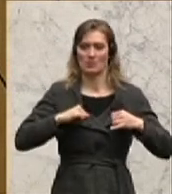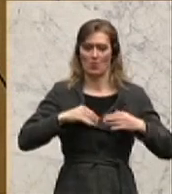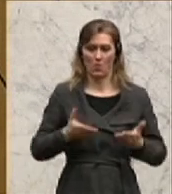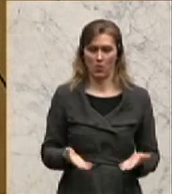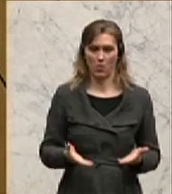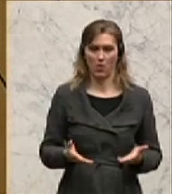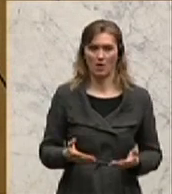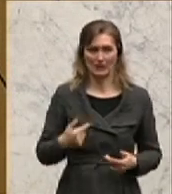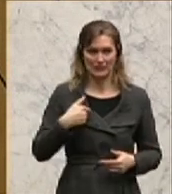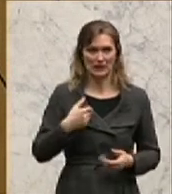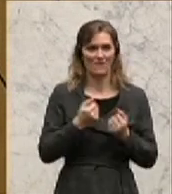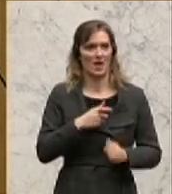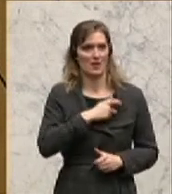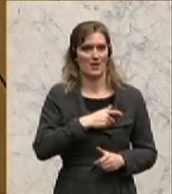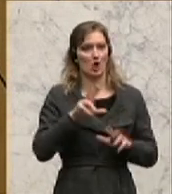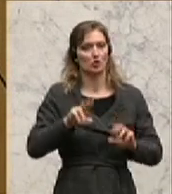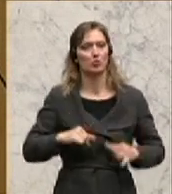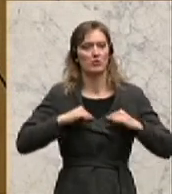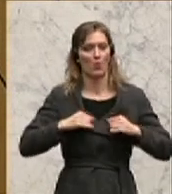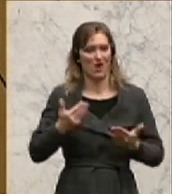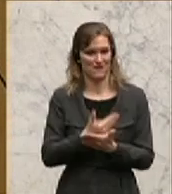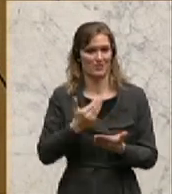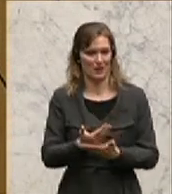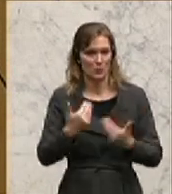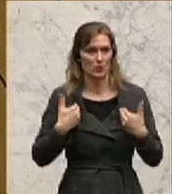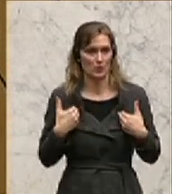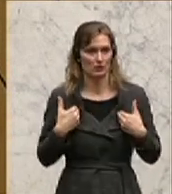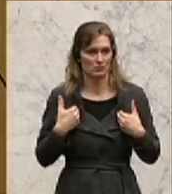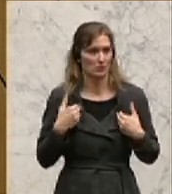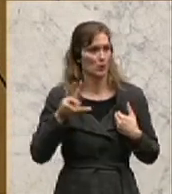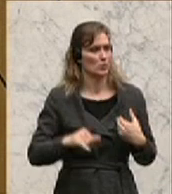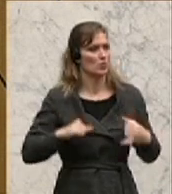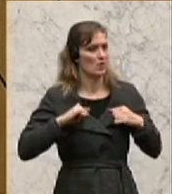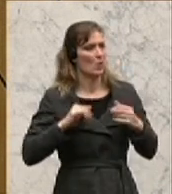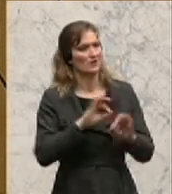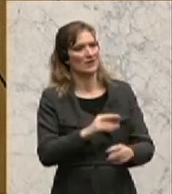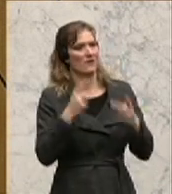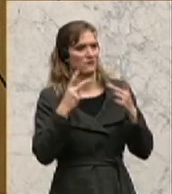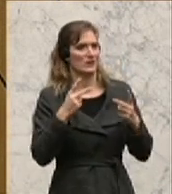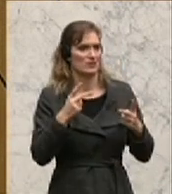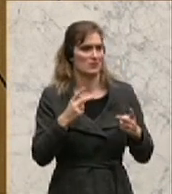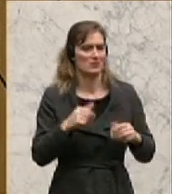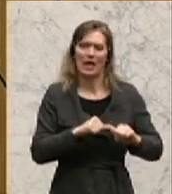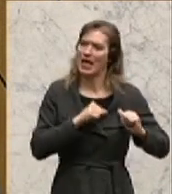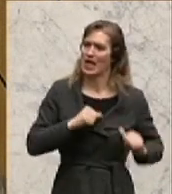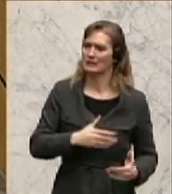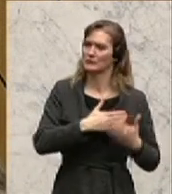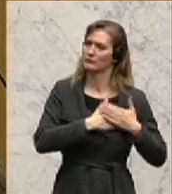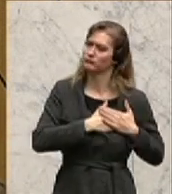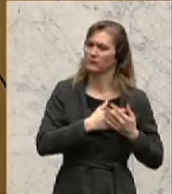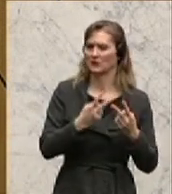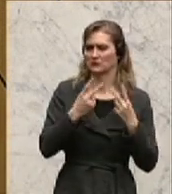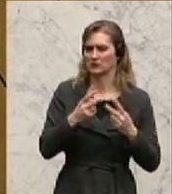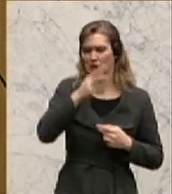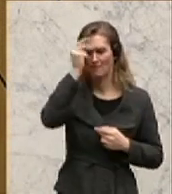Südtirol-Sprecher der Freiheitlichen Partei. Ist uns Südtirol ein besonderes Anliegen, eine Herzensangelegenheit. Wir fühlen uns